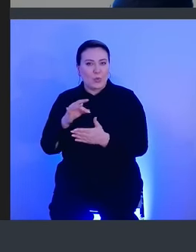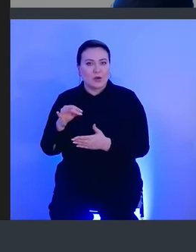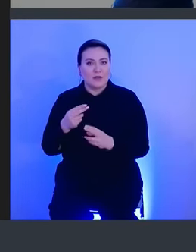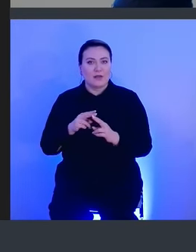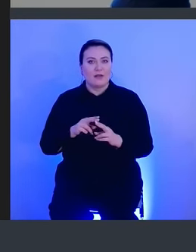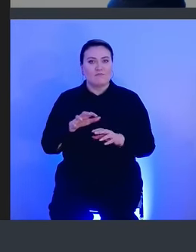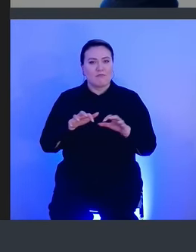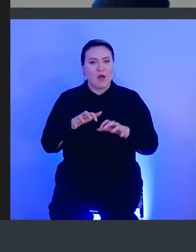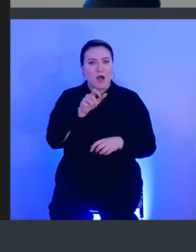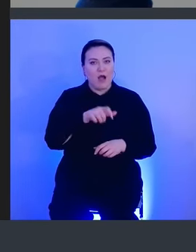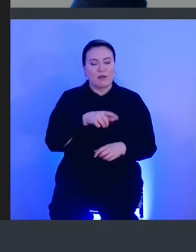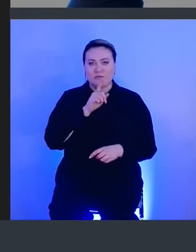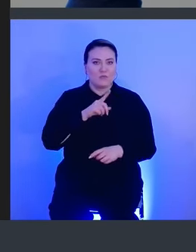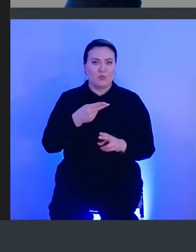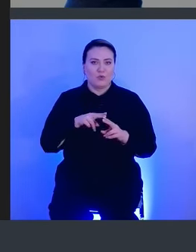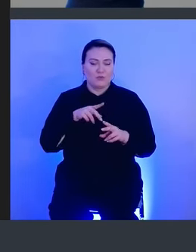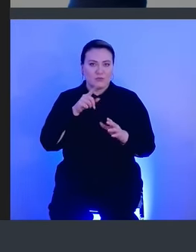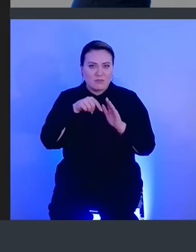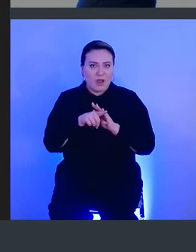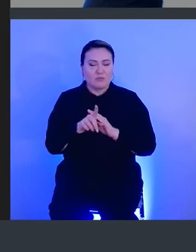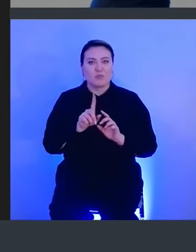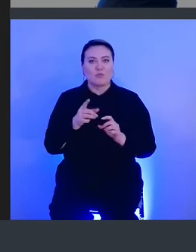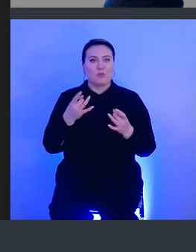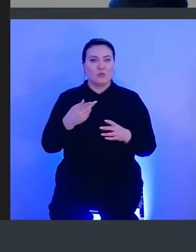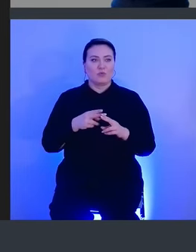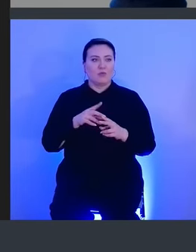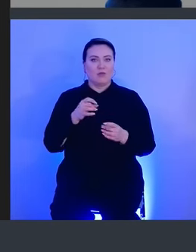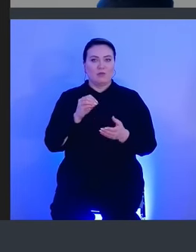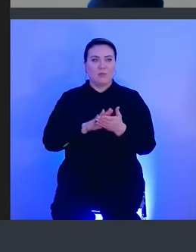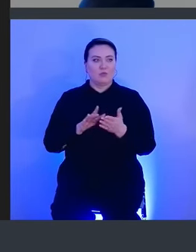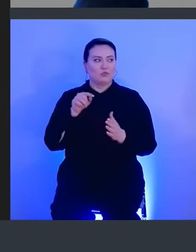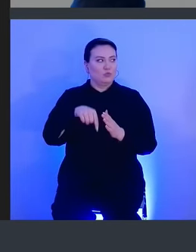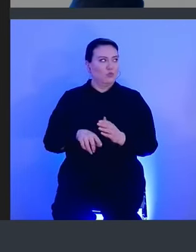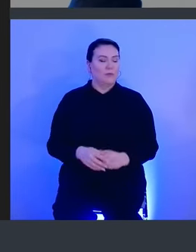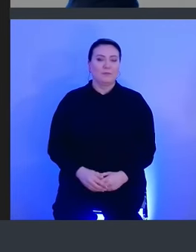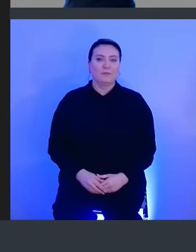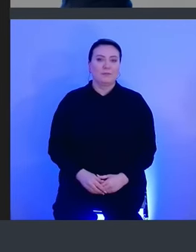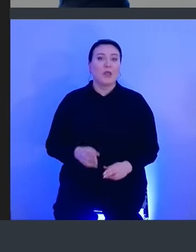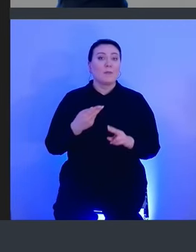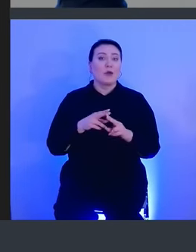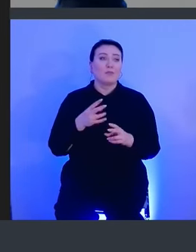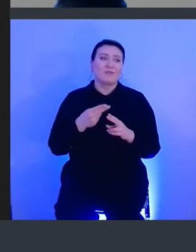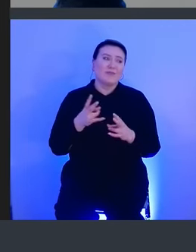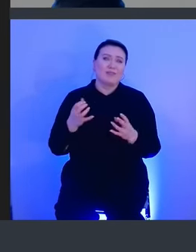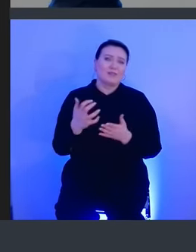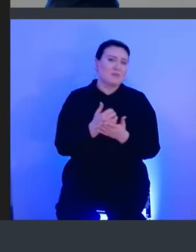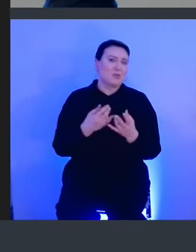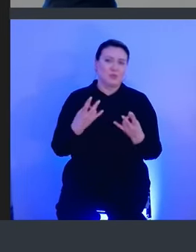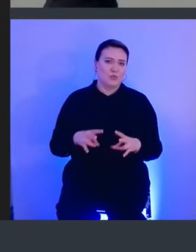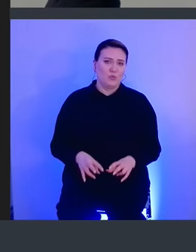не будет как-то таргетить этой директории просто потому, что он не запишется туда. Поэтому их не стоит собирать.